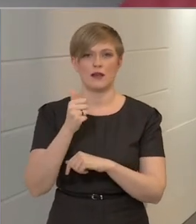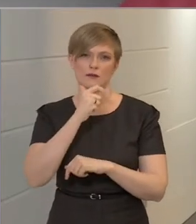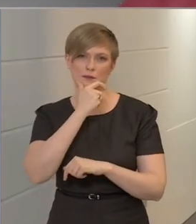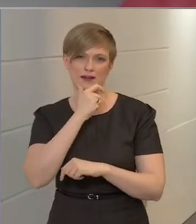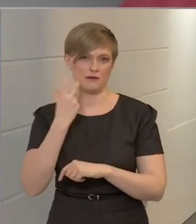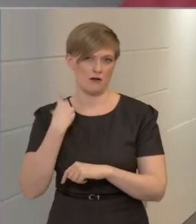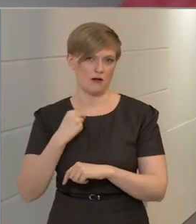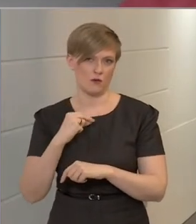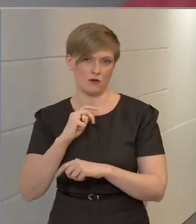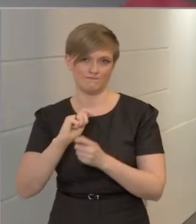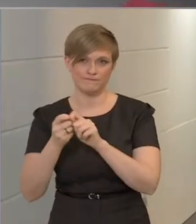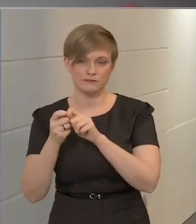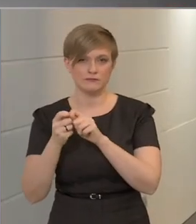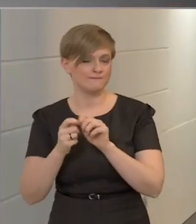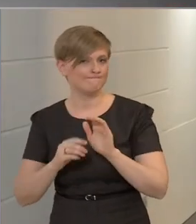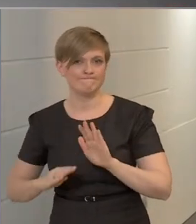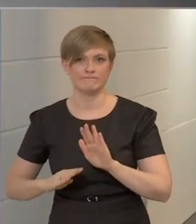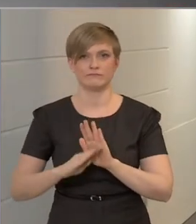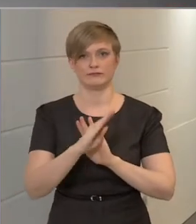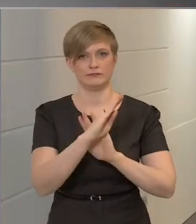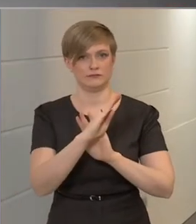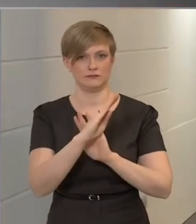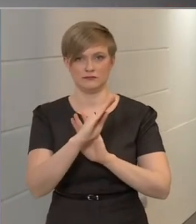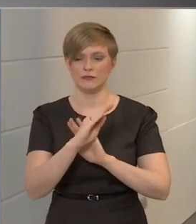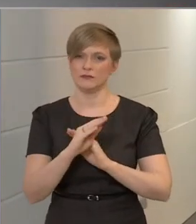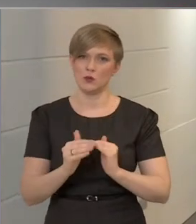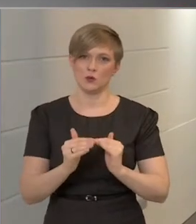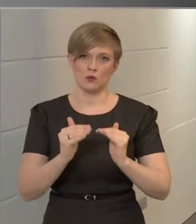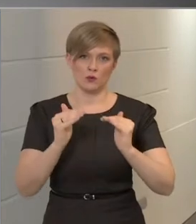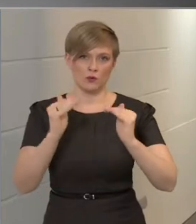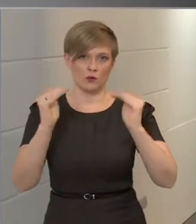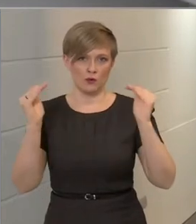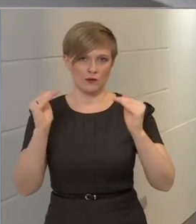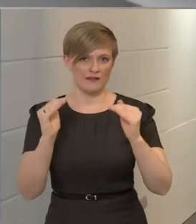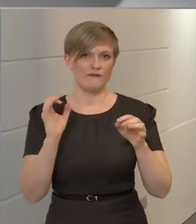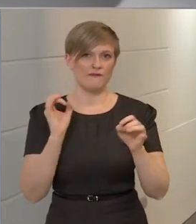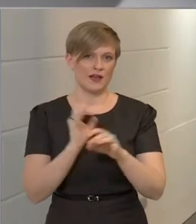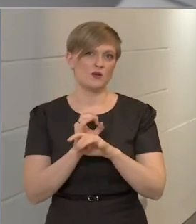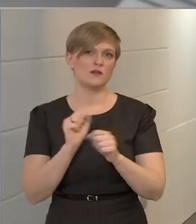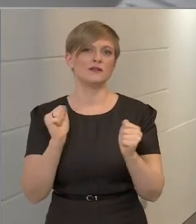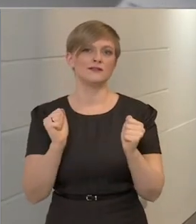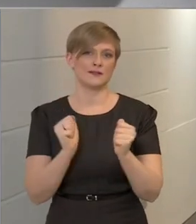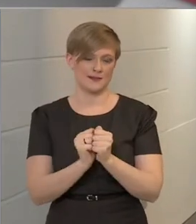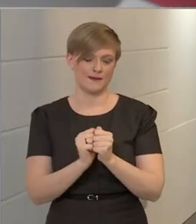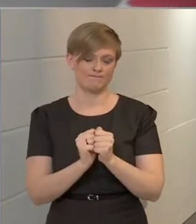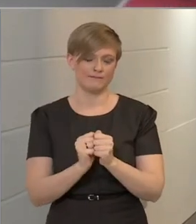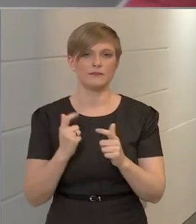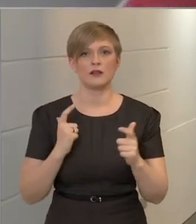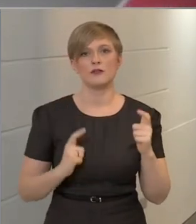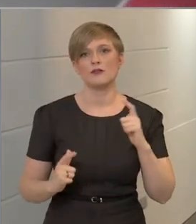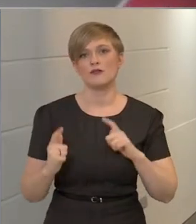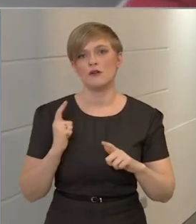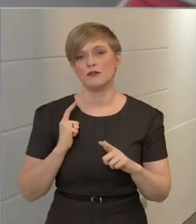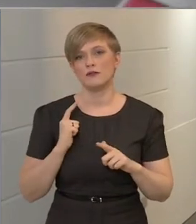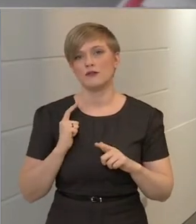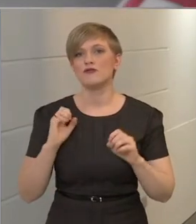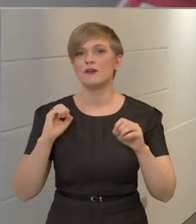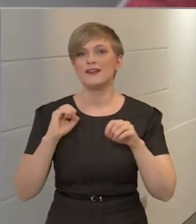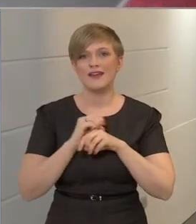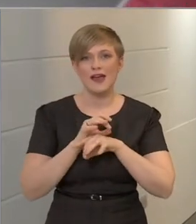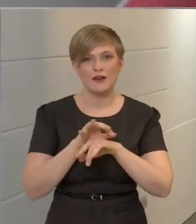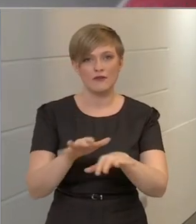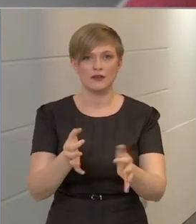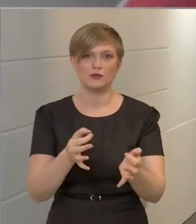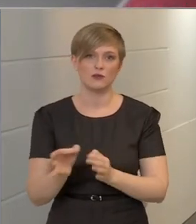exponenciálisan növeli a fertőzöttek számát. Sajnos a járványügyi